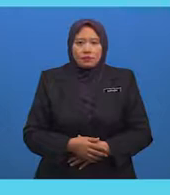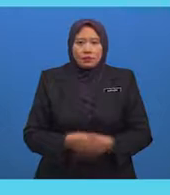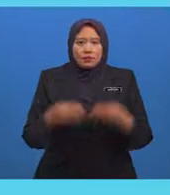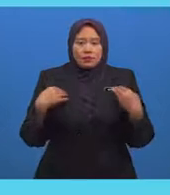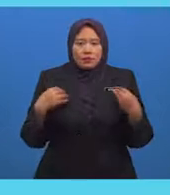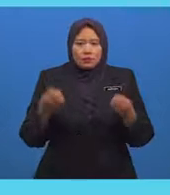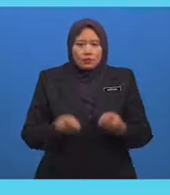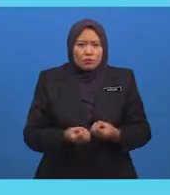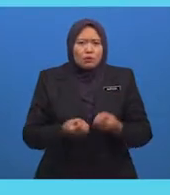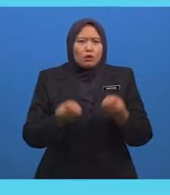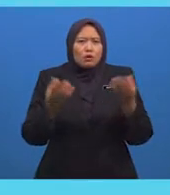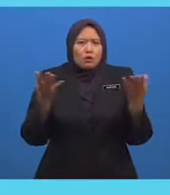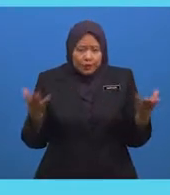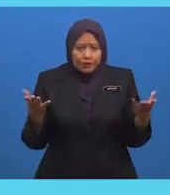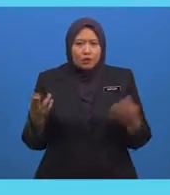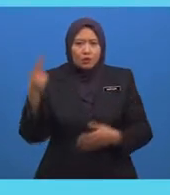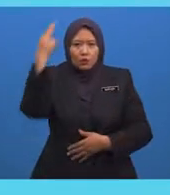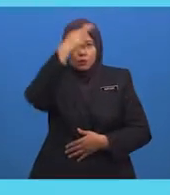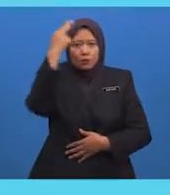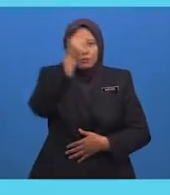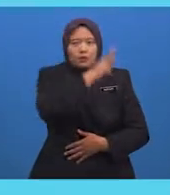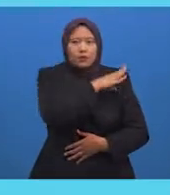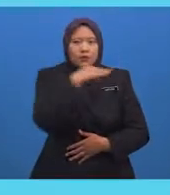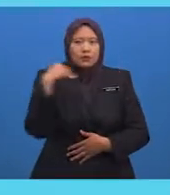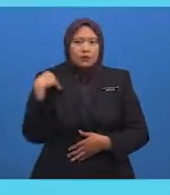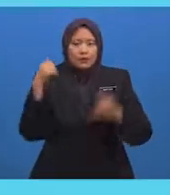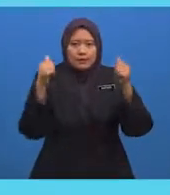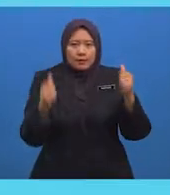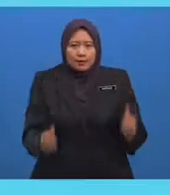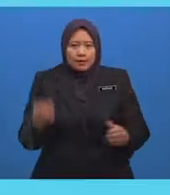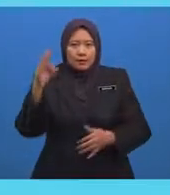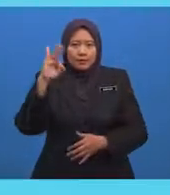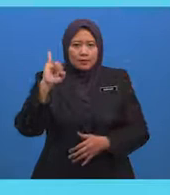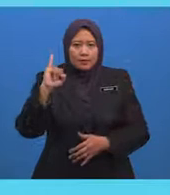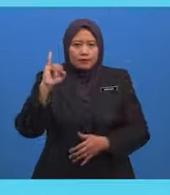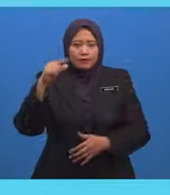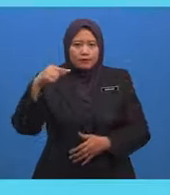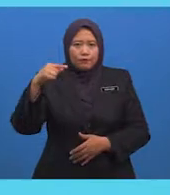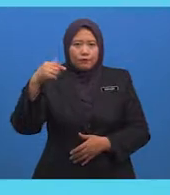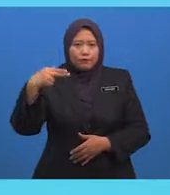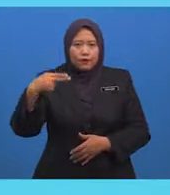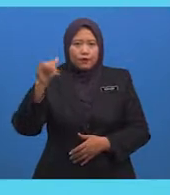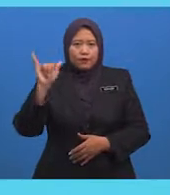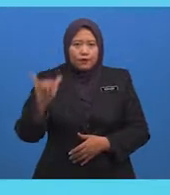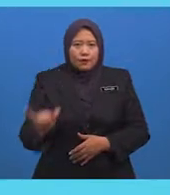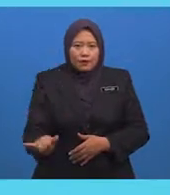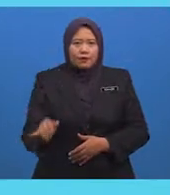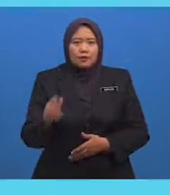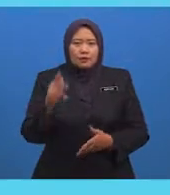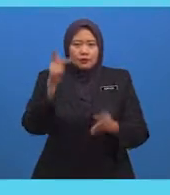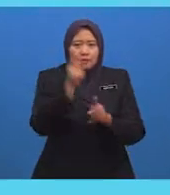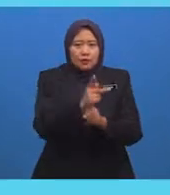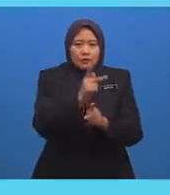Mereka mengajar ilmu-ilmu keagamaan Dan juga ilmu bukan keagamaan